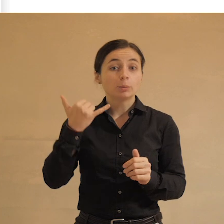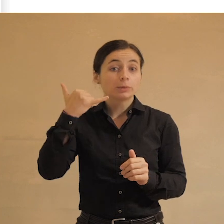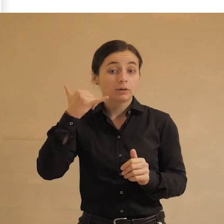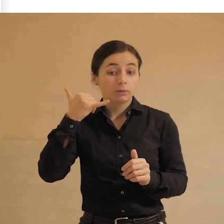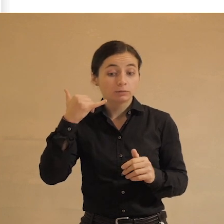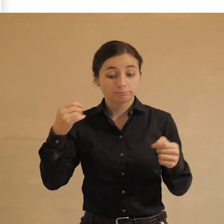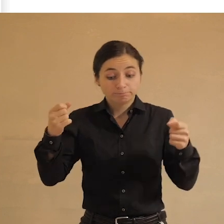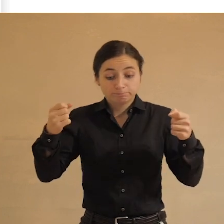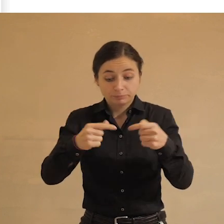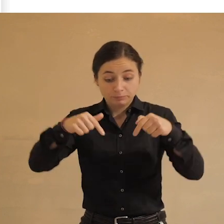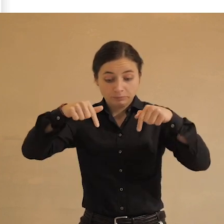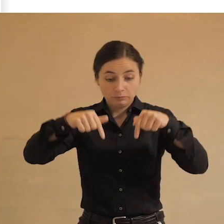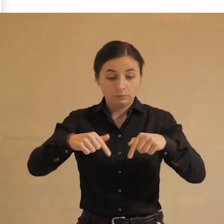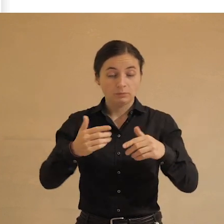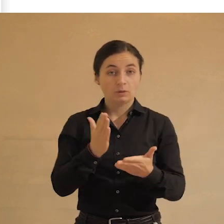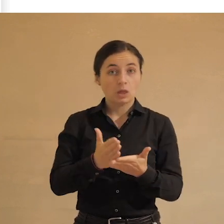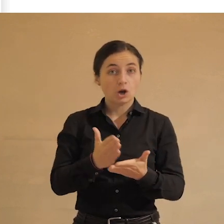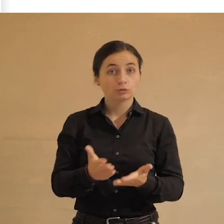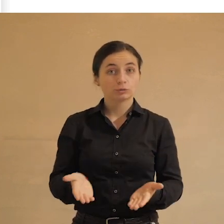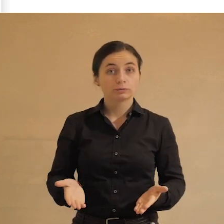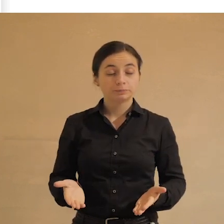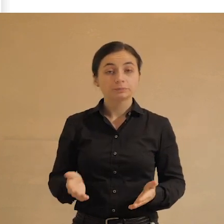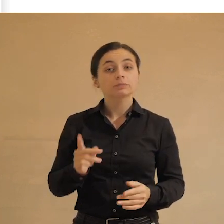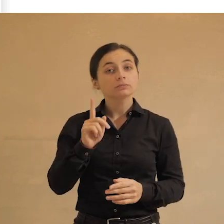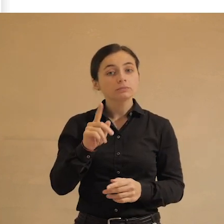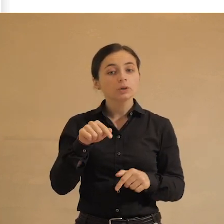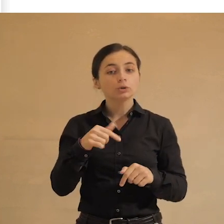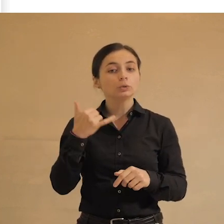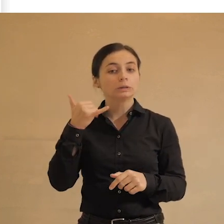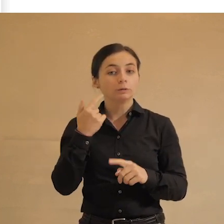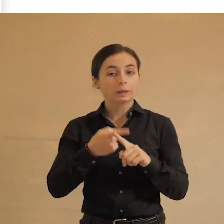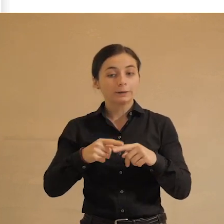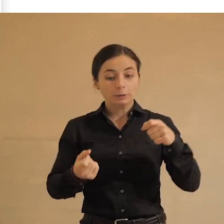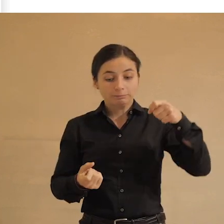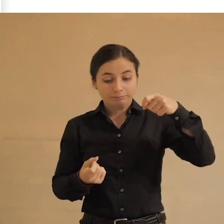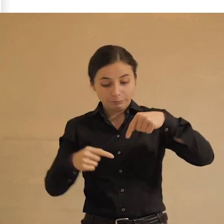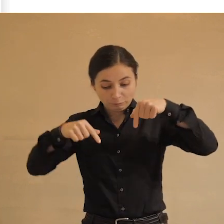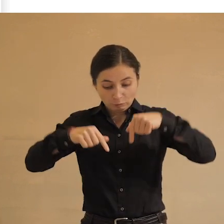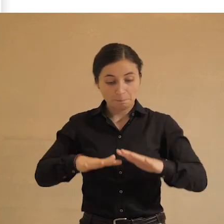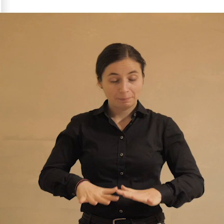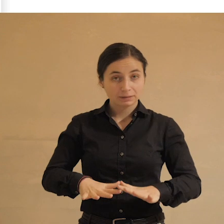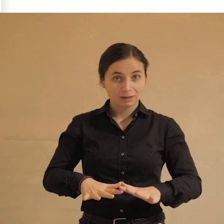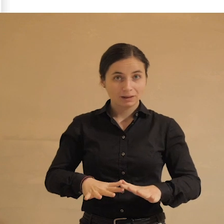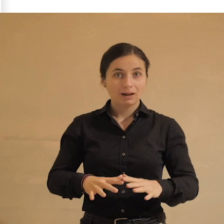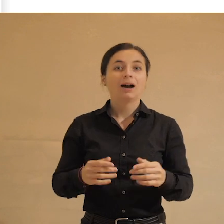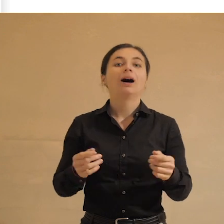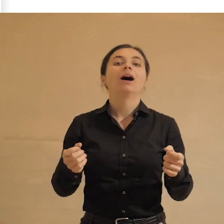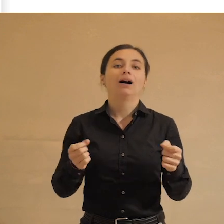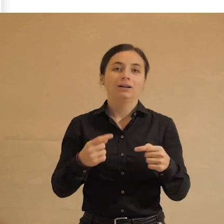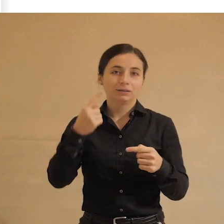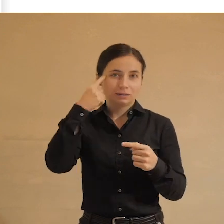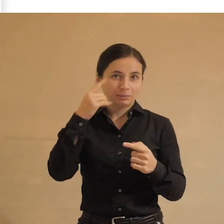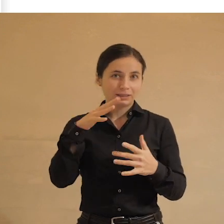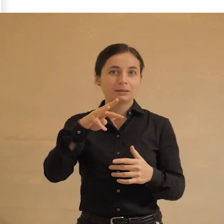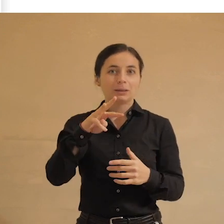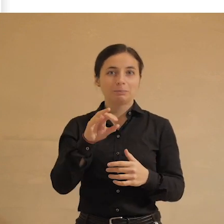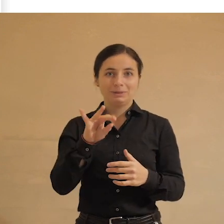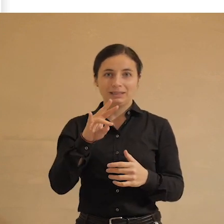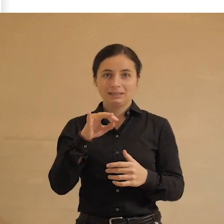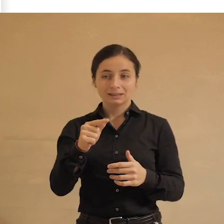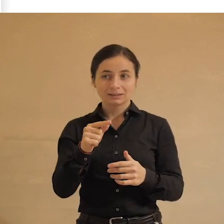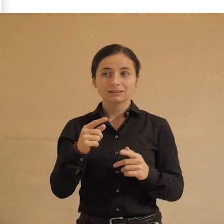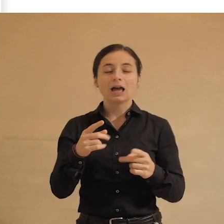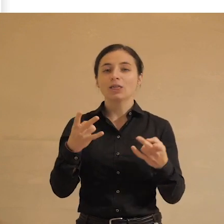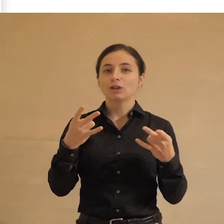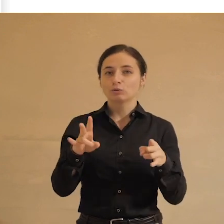определять, где именно вы находитесь. Но тот телефон, который определяет, где вы находитесь, определит, когда вы ходили на митинг в ненужную дату